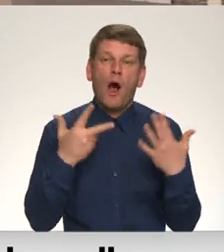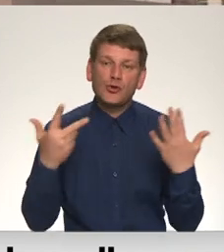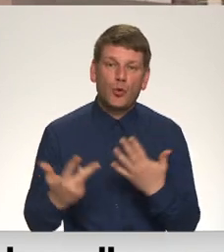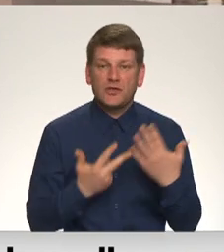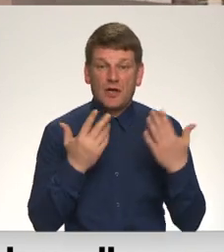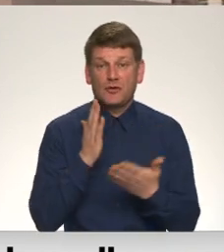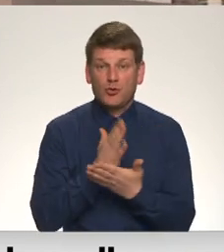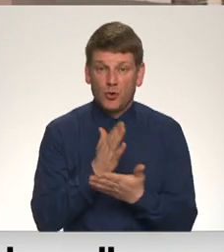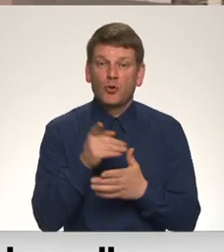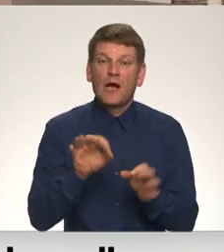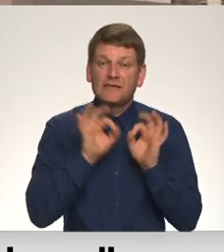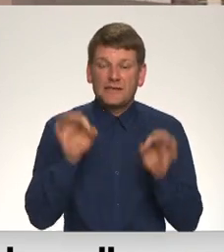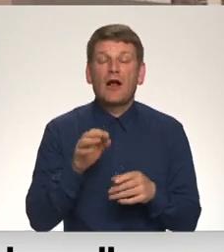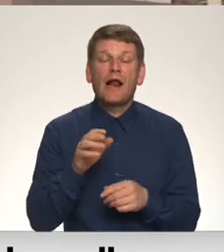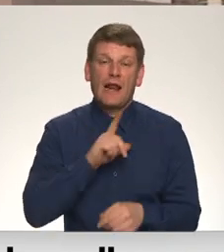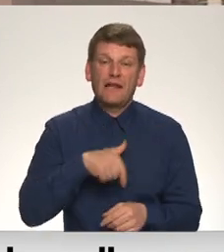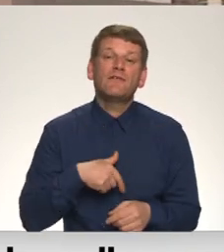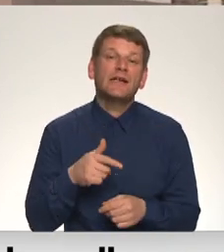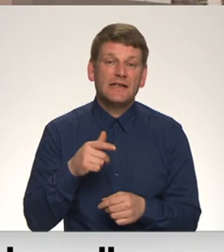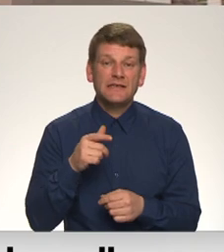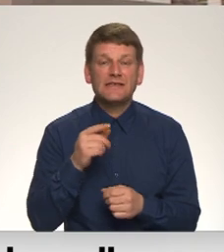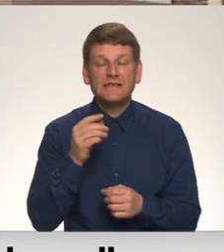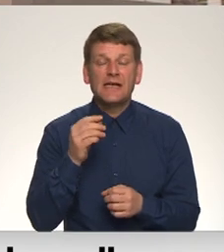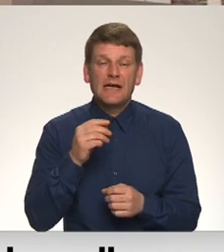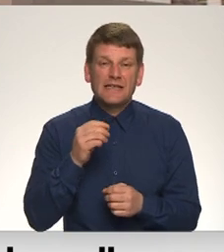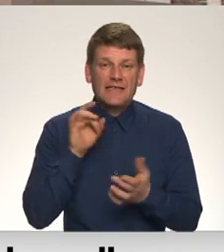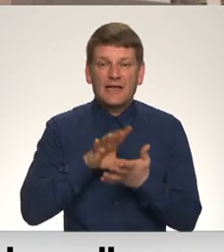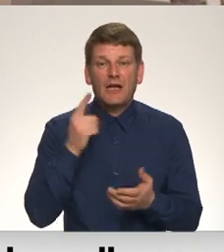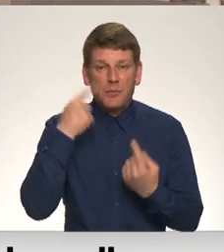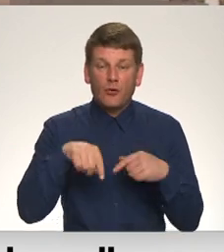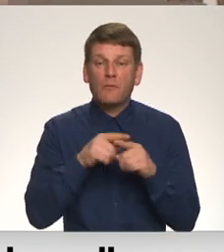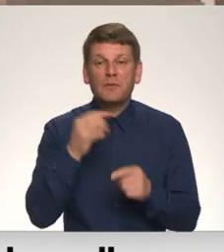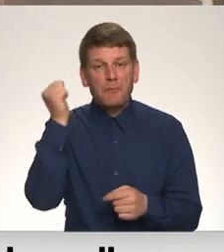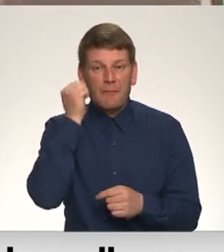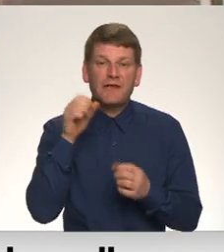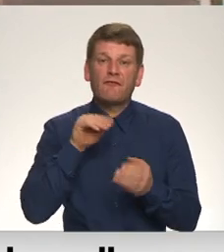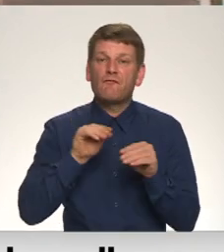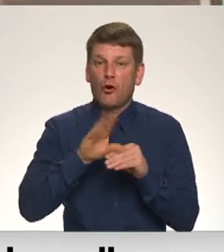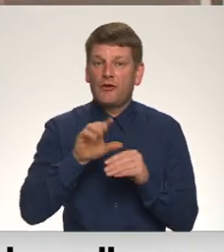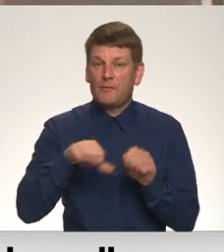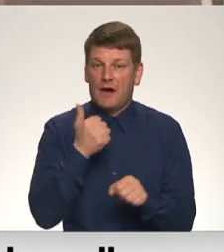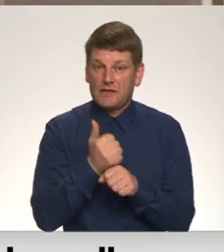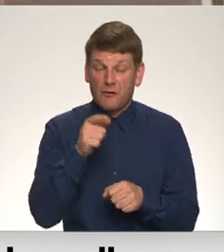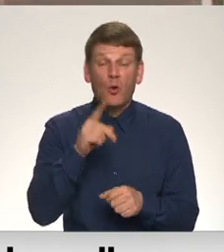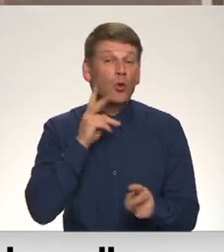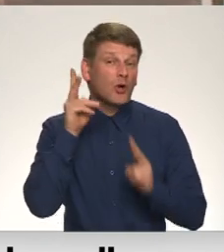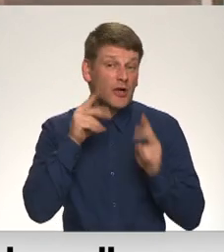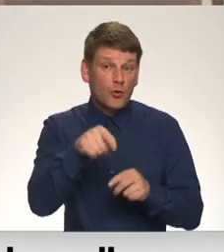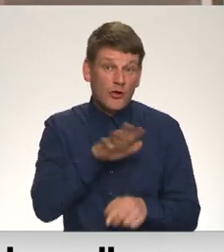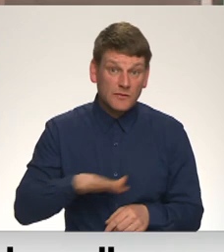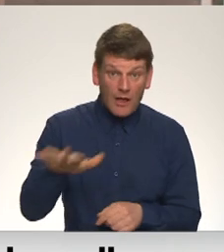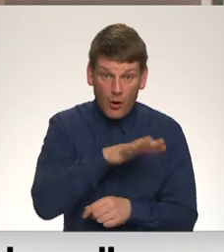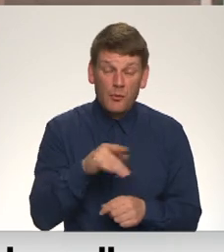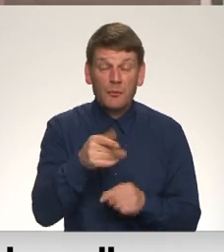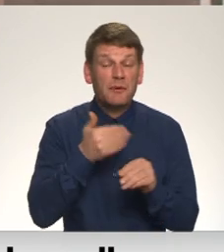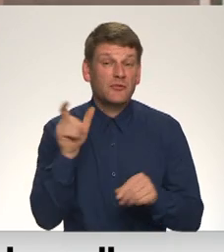notiek. Un to aizsāka Latvijas centrālās padomjas piemiņas fonda pārstāvju. Runājot par noskaņojumu šeit laukumā, pirms brīži runāja